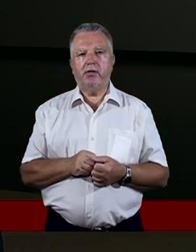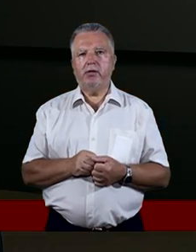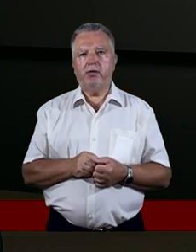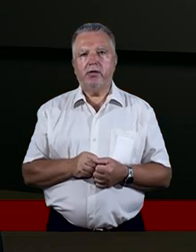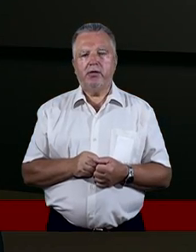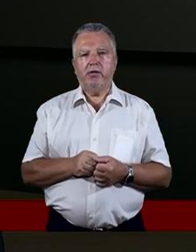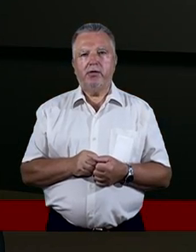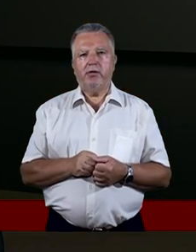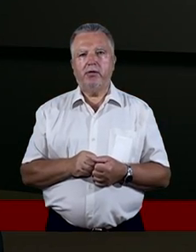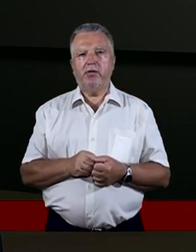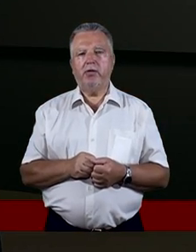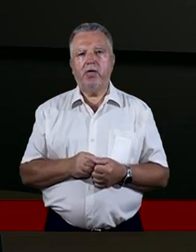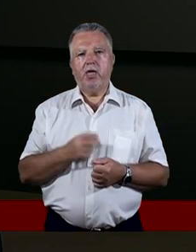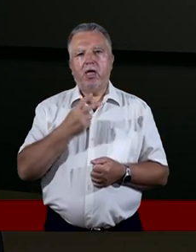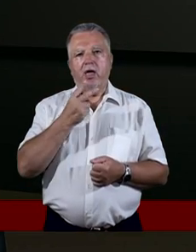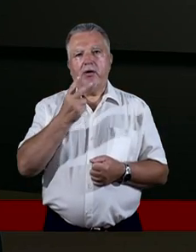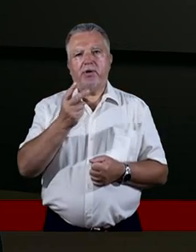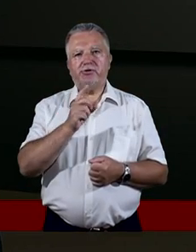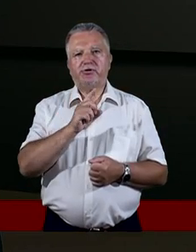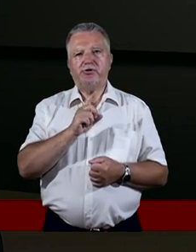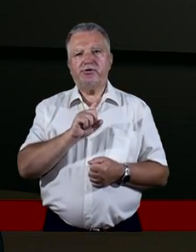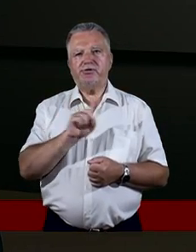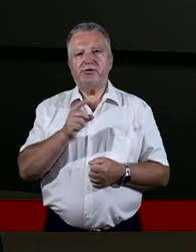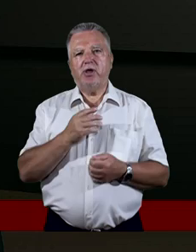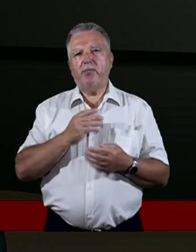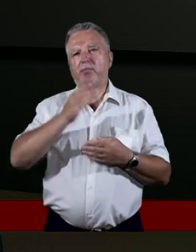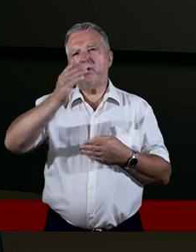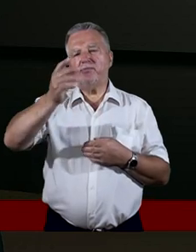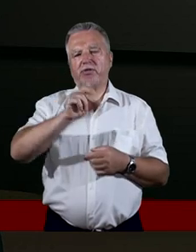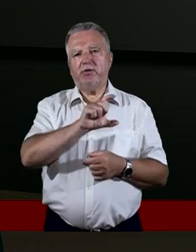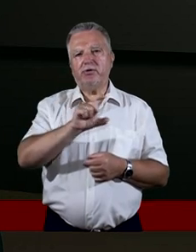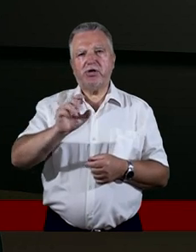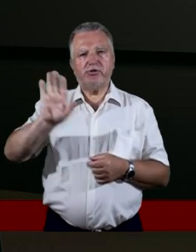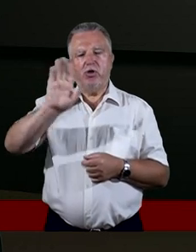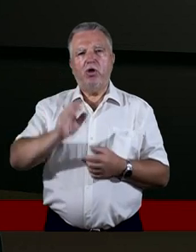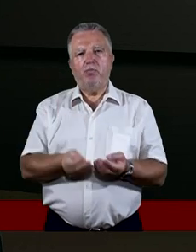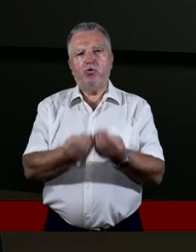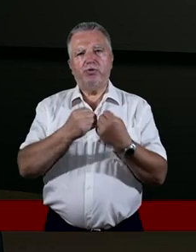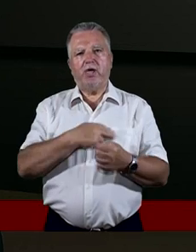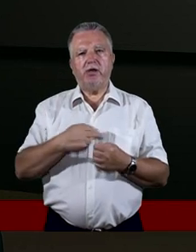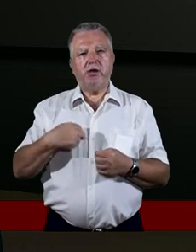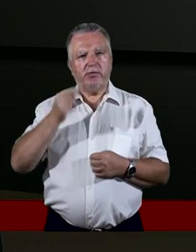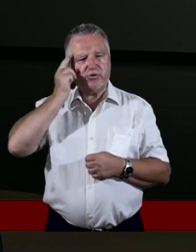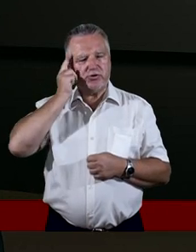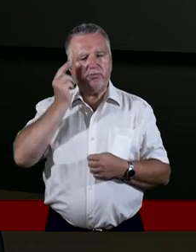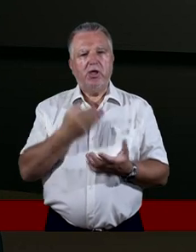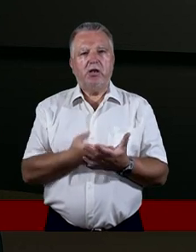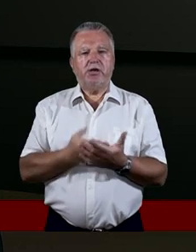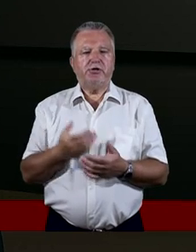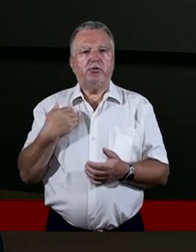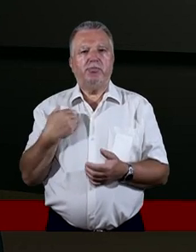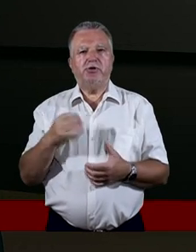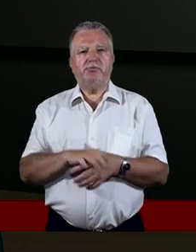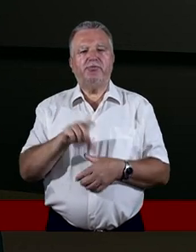rozumiemy tych Bożych dróg i patrząc z perspektywy czasu dopiero Pan Bóg daje nam zrozumieć, o co tak naprawdę chodziło. Dlaczego byliśmy w tym miejscu?